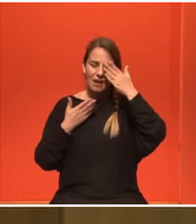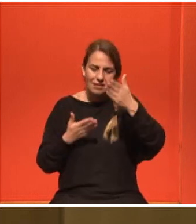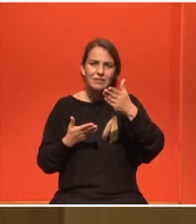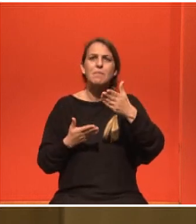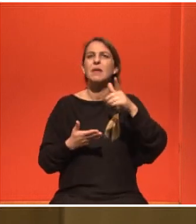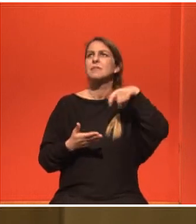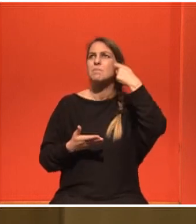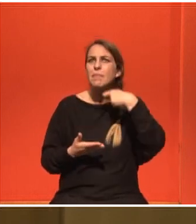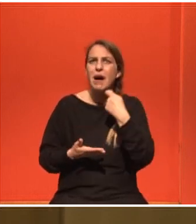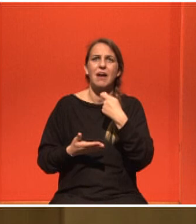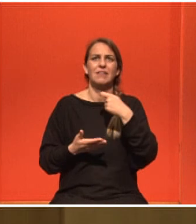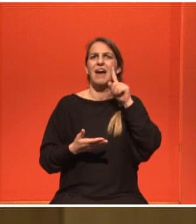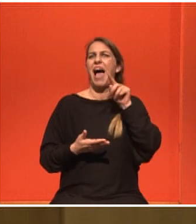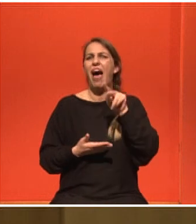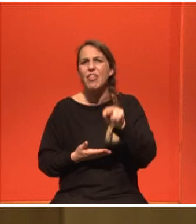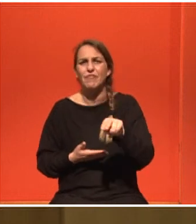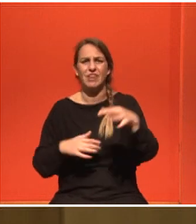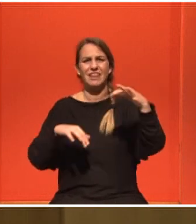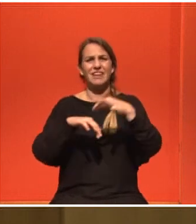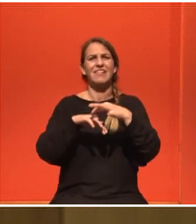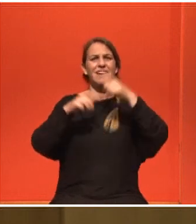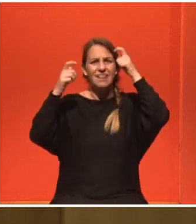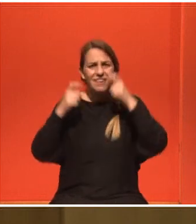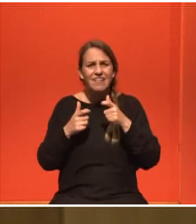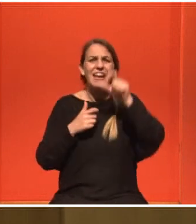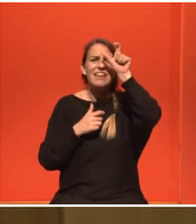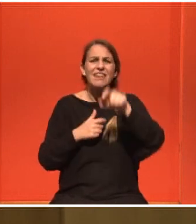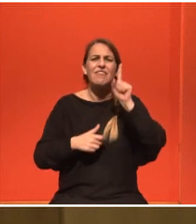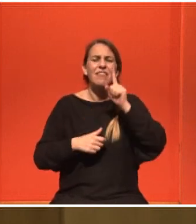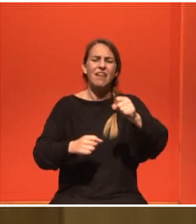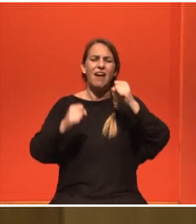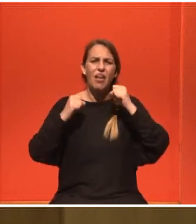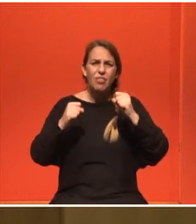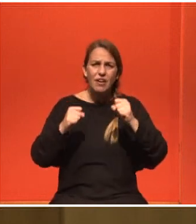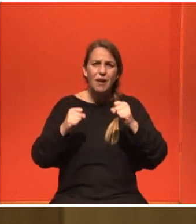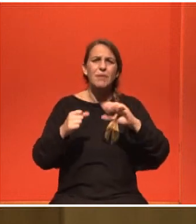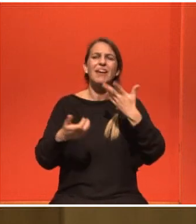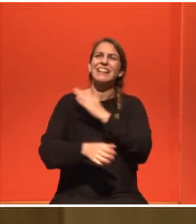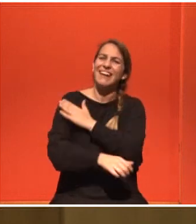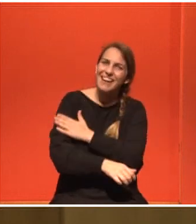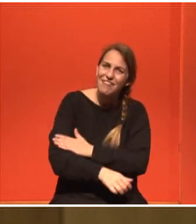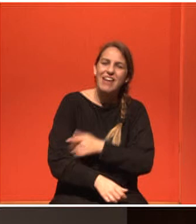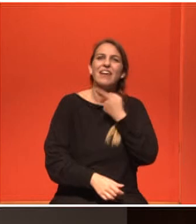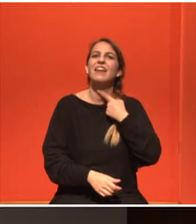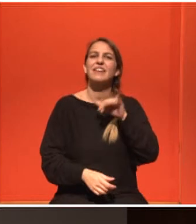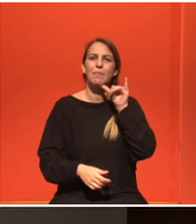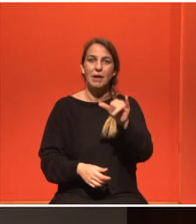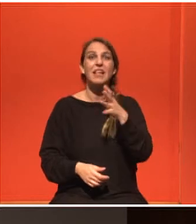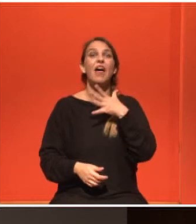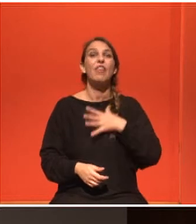σύντροφο, αδελφή, ανεξάρτητη, ανεξάτλητη, αστήρευτη, δυναμική αλλά και σχρόνως τρυφερή. Με ένα μήνυμα.